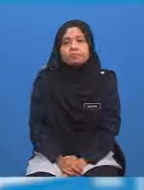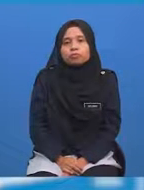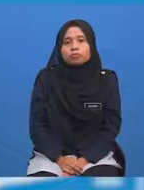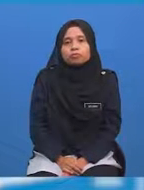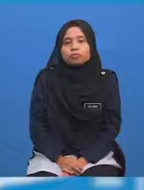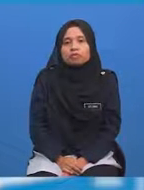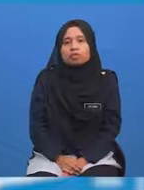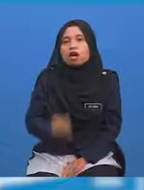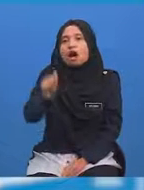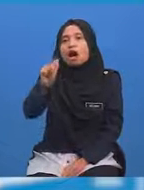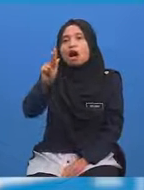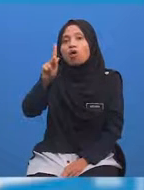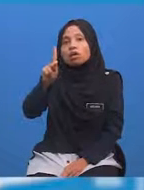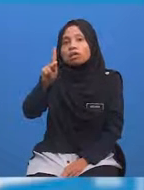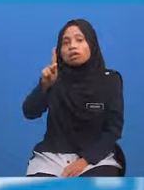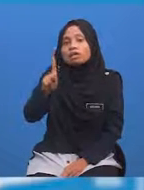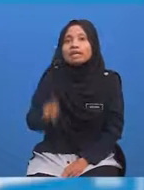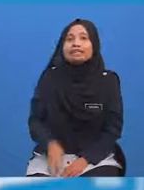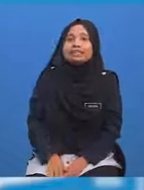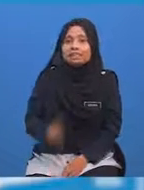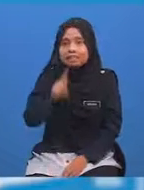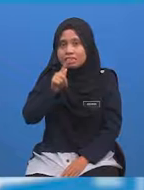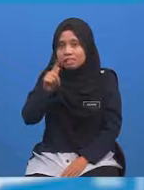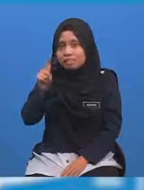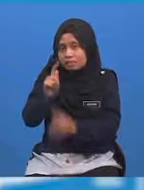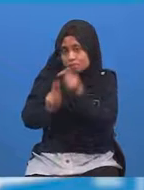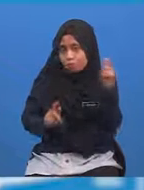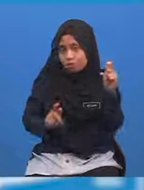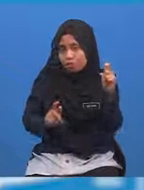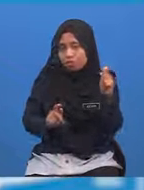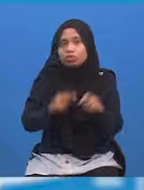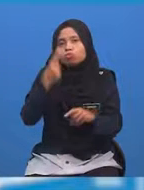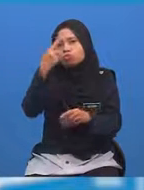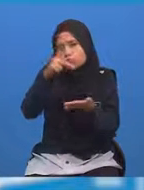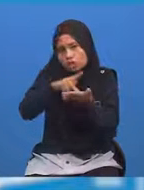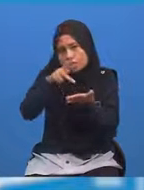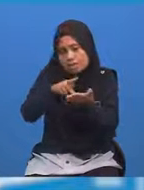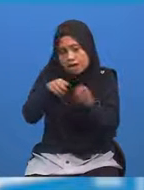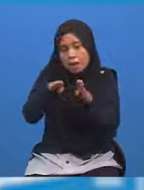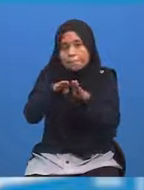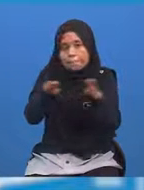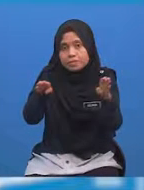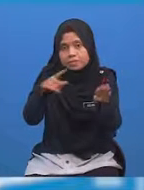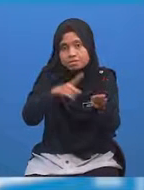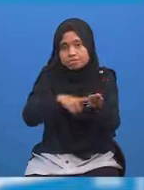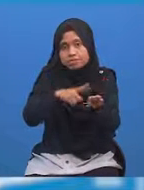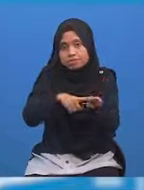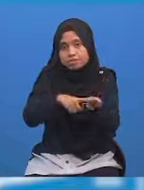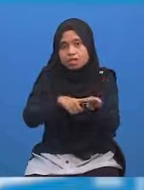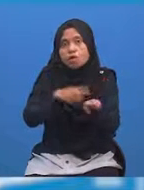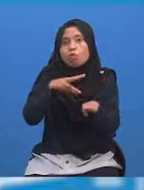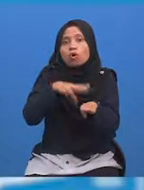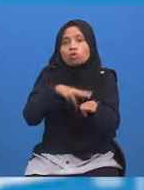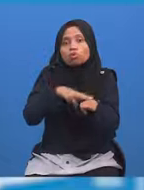Outland berada di sebelah timur Jadi Untuk mengira beza masa Waktu di Outland